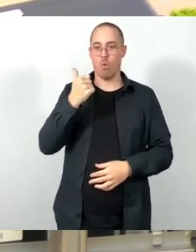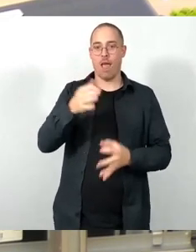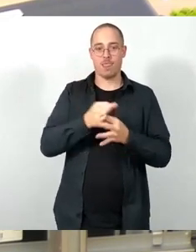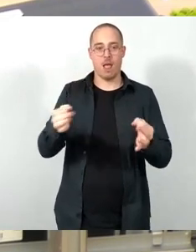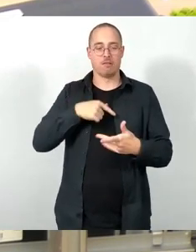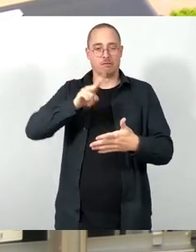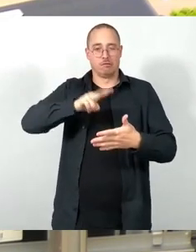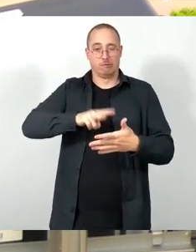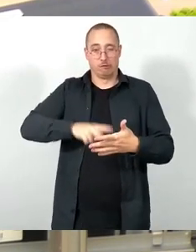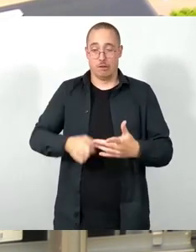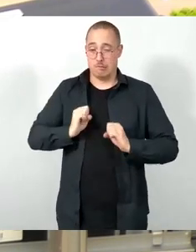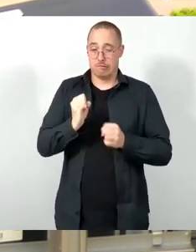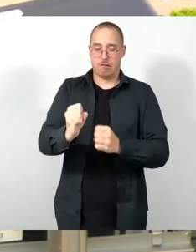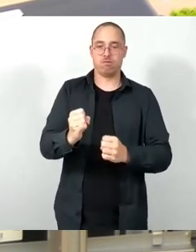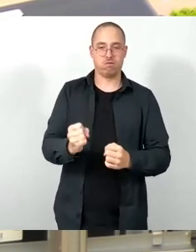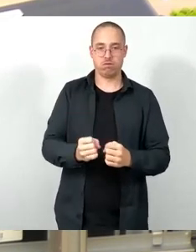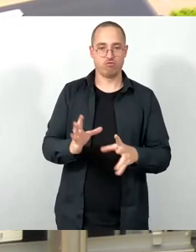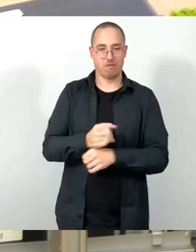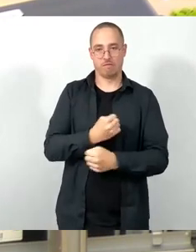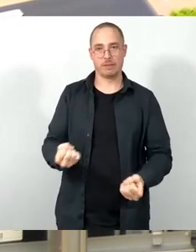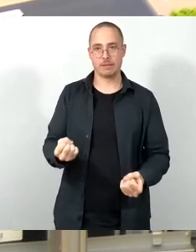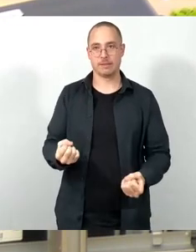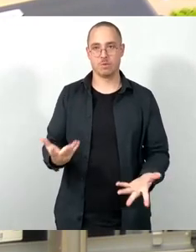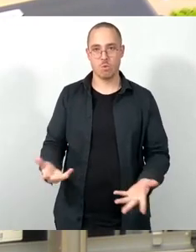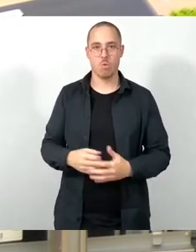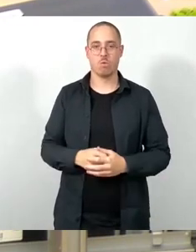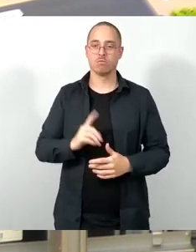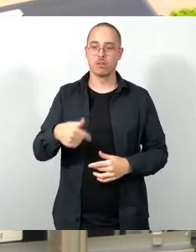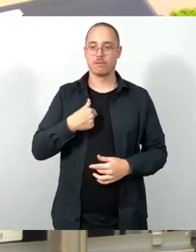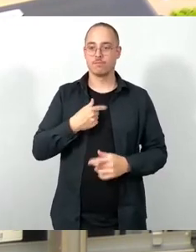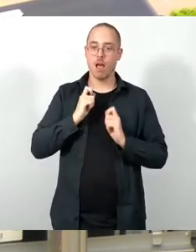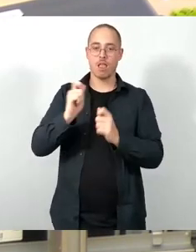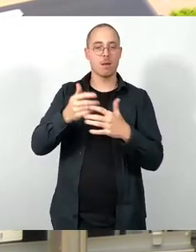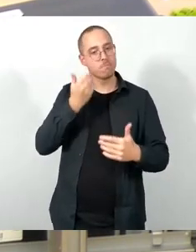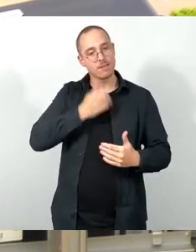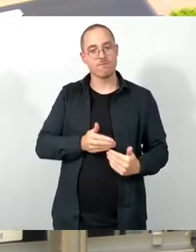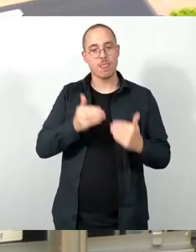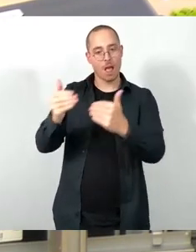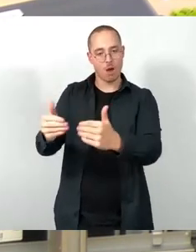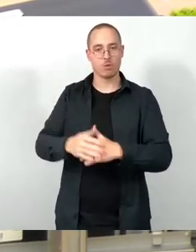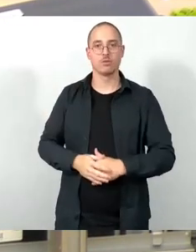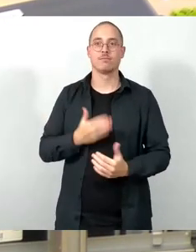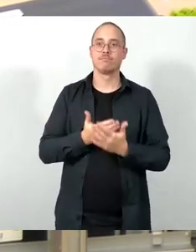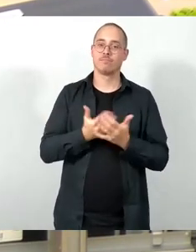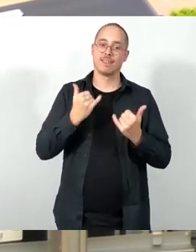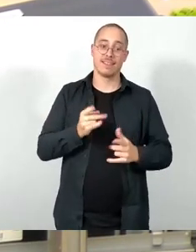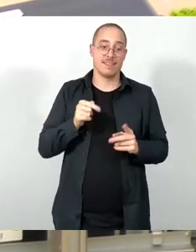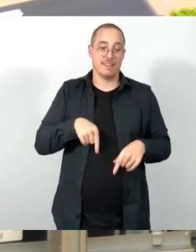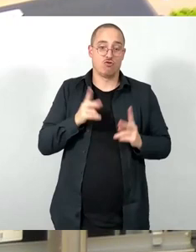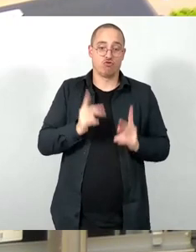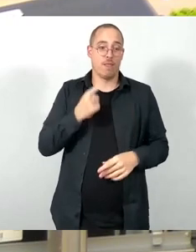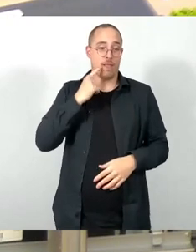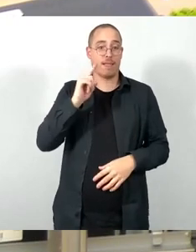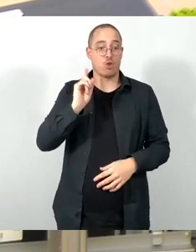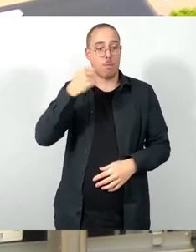dann blieb mir nichts anderes übrig, als diese Entscheidung hier in den Stadtrat zu heben, um die Unterlagen doch noch mal durchzulesen. Und in der Folge